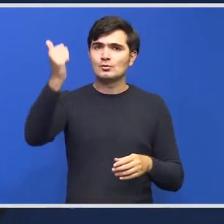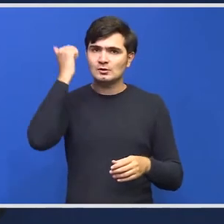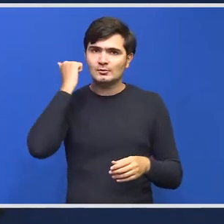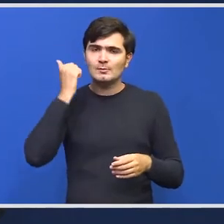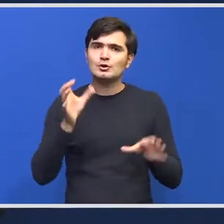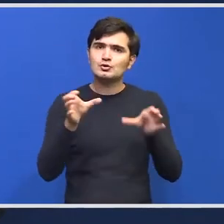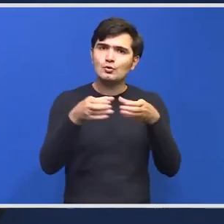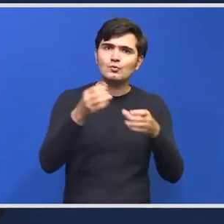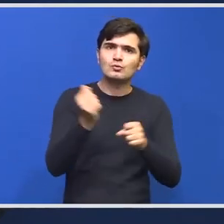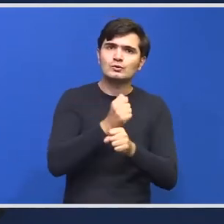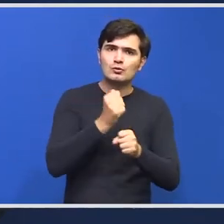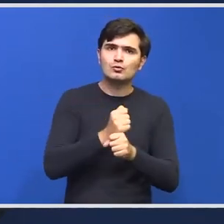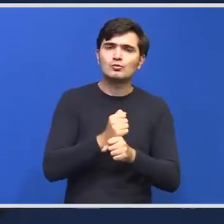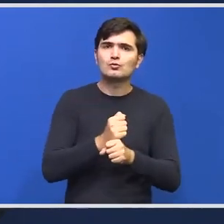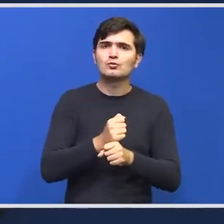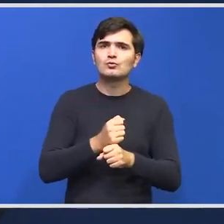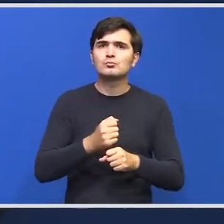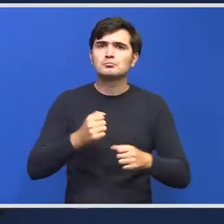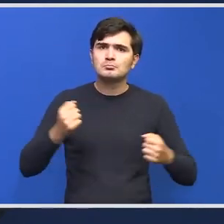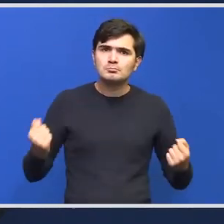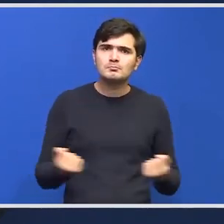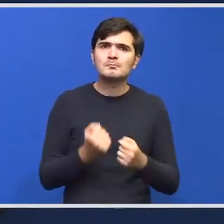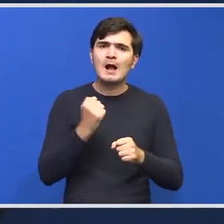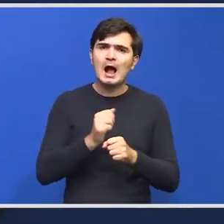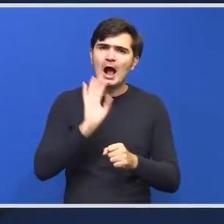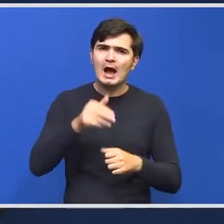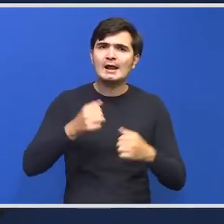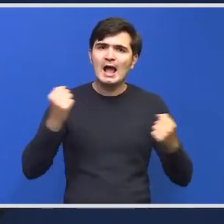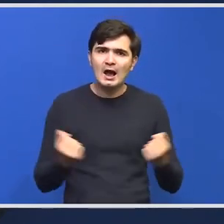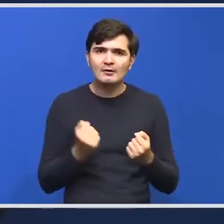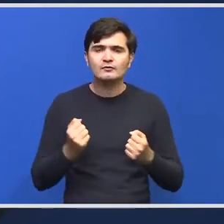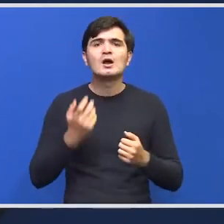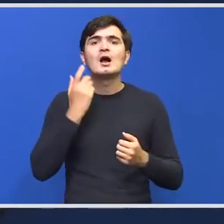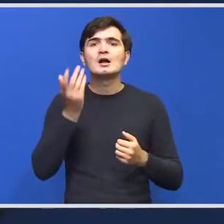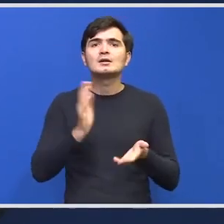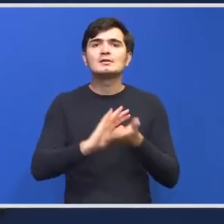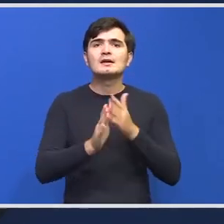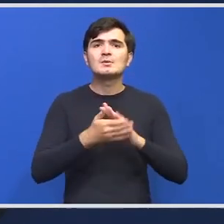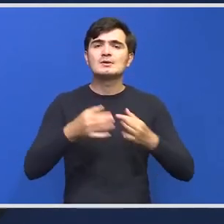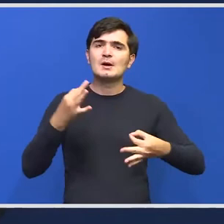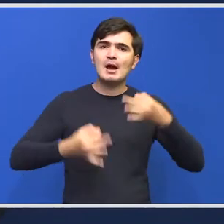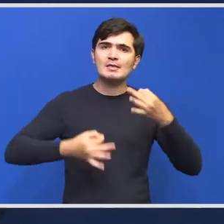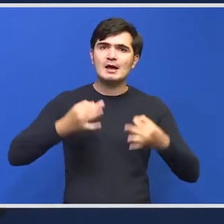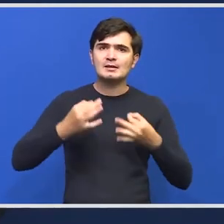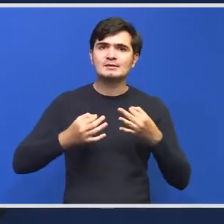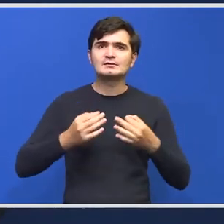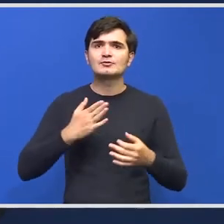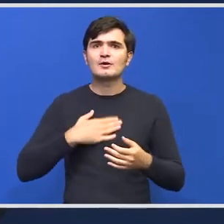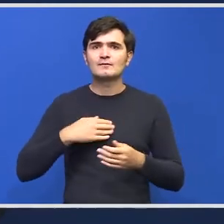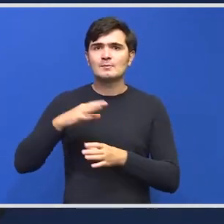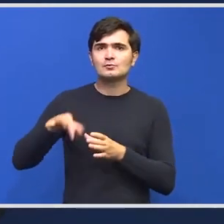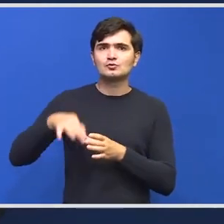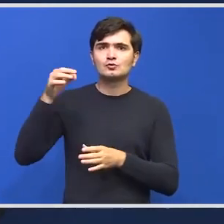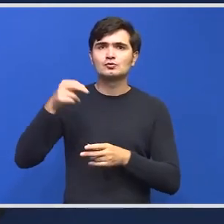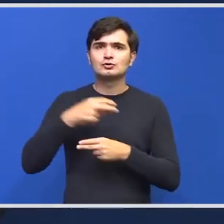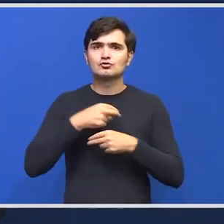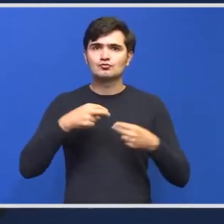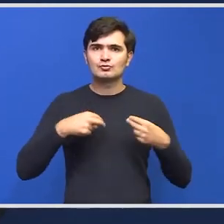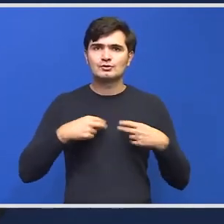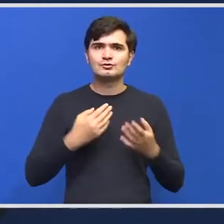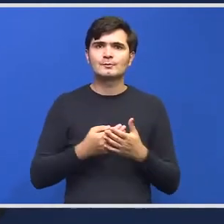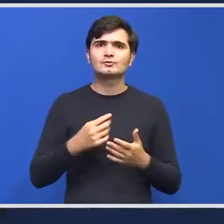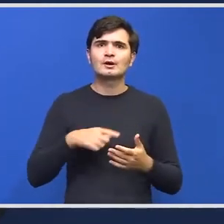interministerial lucrează. În momentul în care avem analiza finalizată cu soluții juridice pentru că sunt